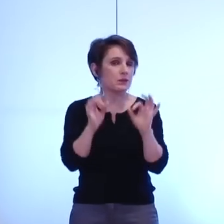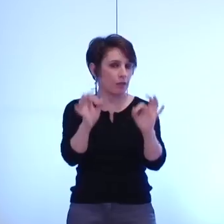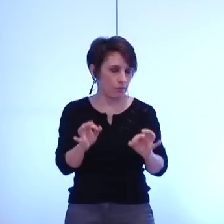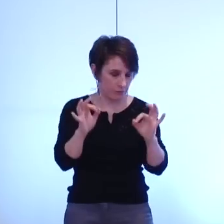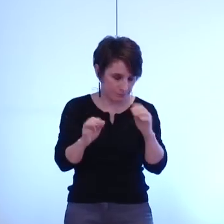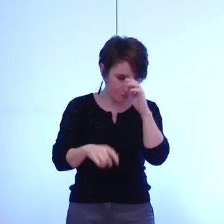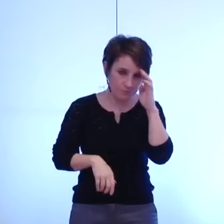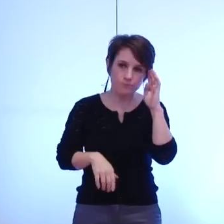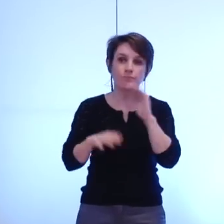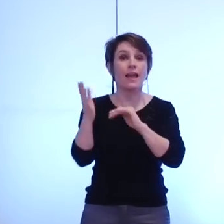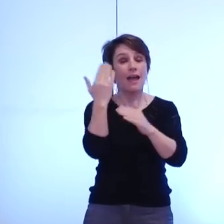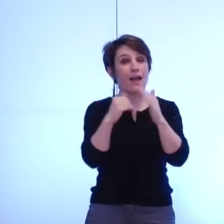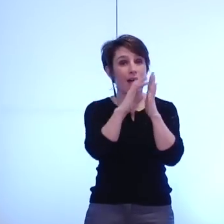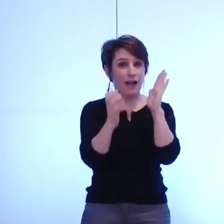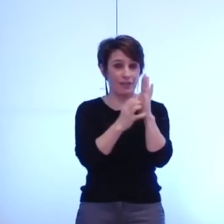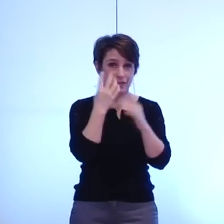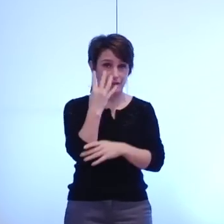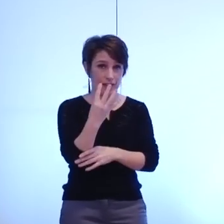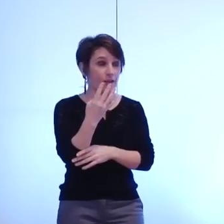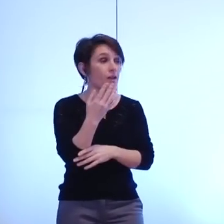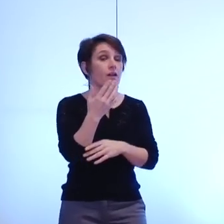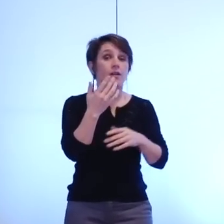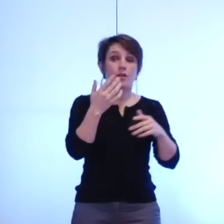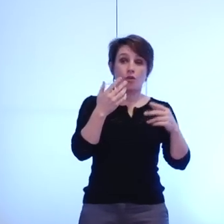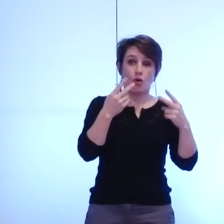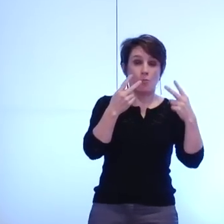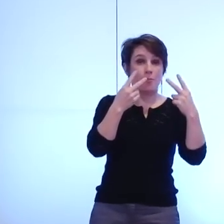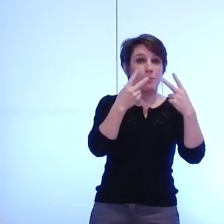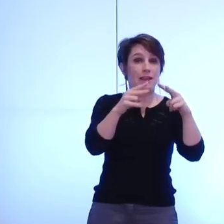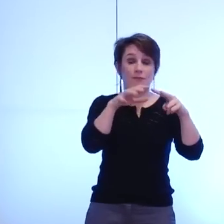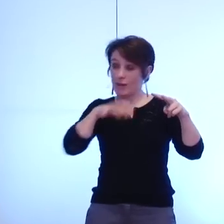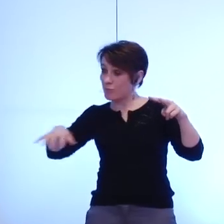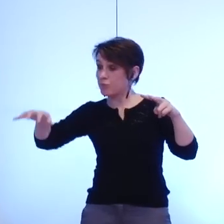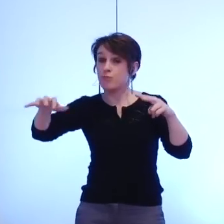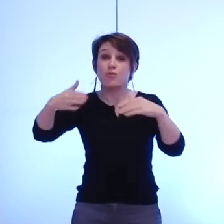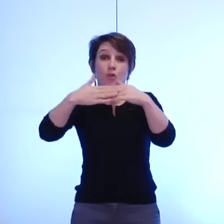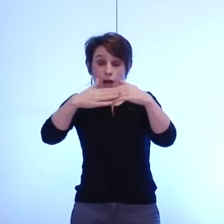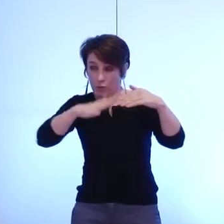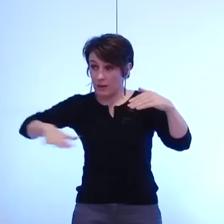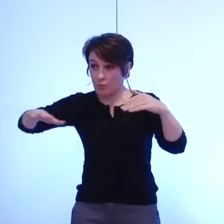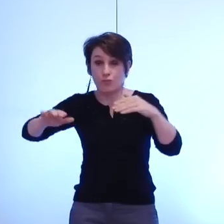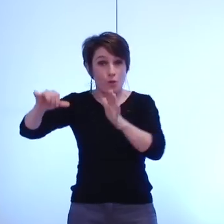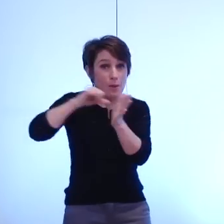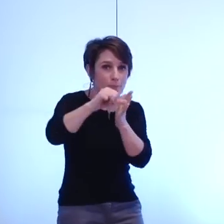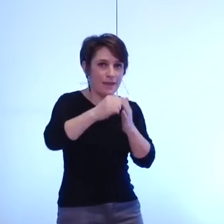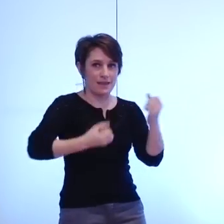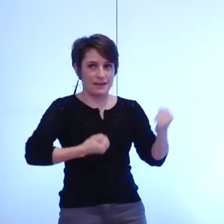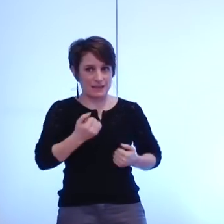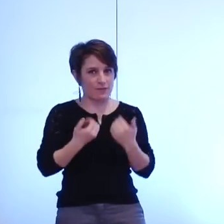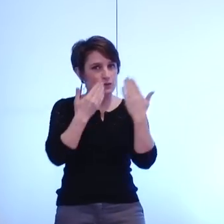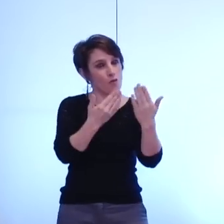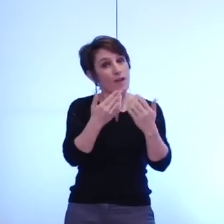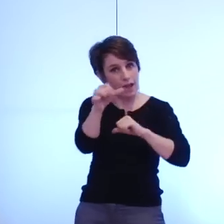communes du périmètre non membres de l'agglomération paieront les services et services offerts par l'agglomération à un taux